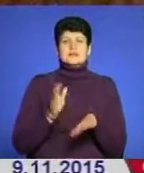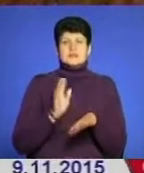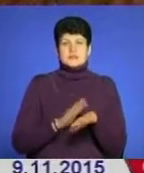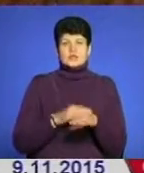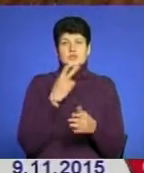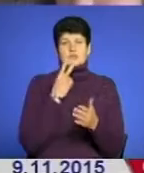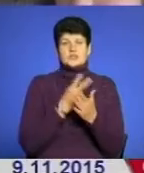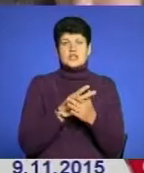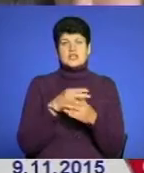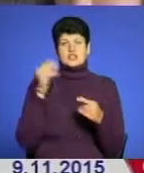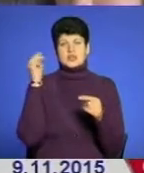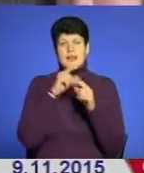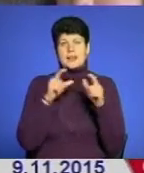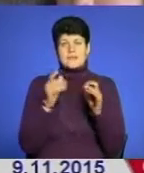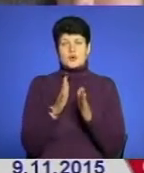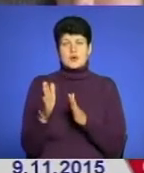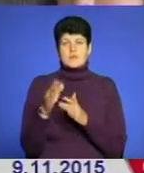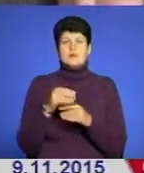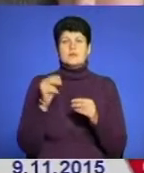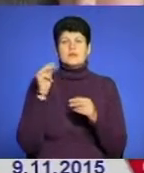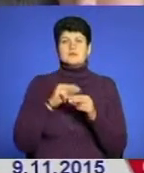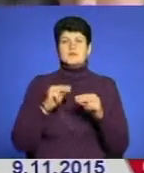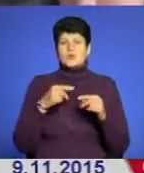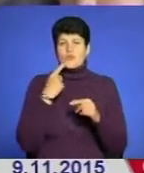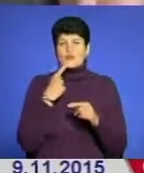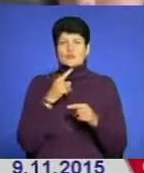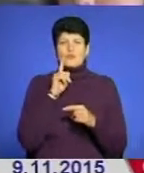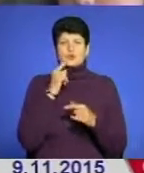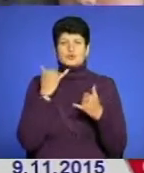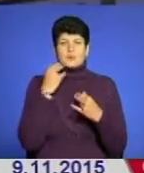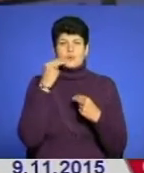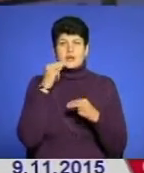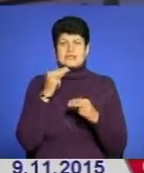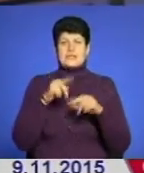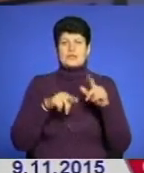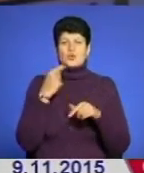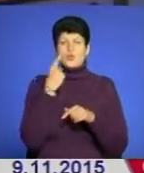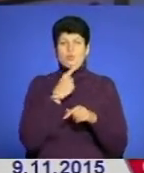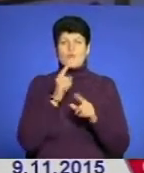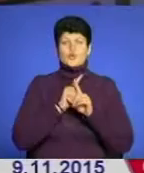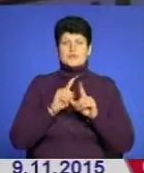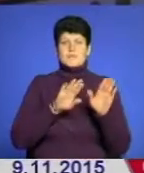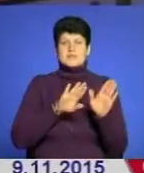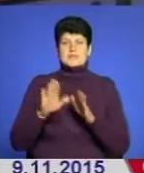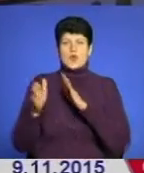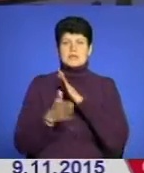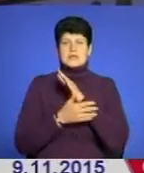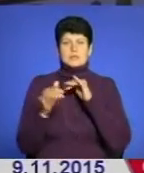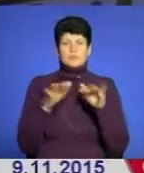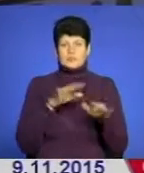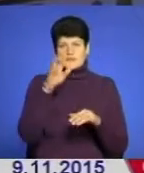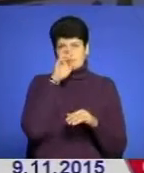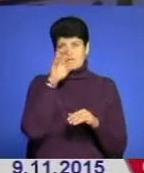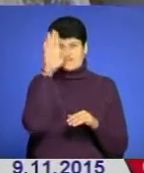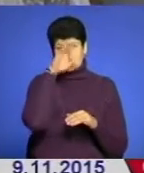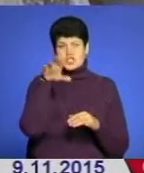шкільна програма. Педагоги зауважують, що молодь сьогодні прагне вдосконалювати рідну мову. Особливо після останніх подій в державі, українська